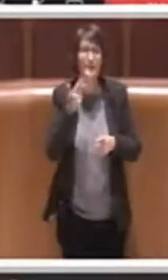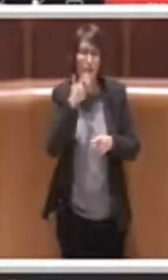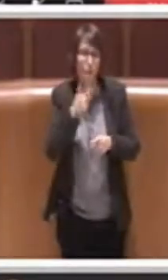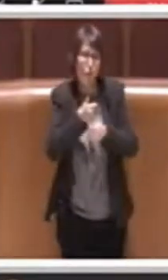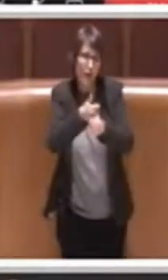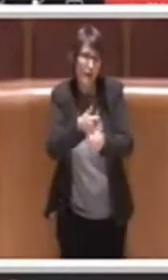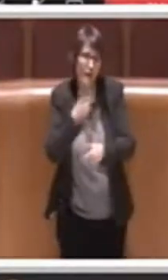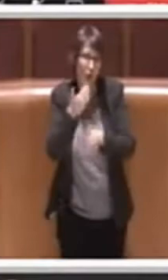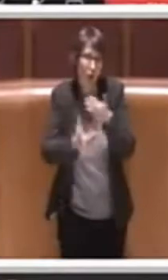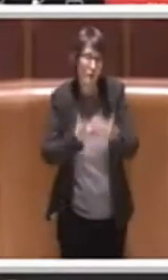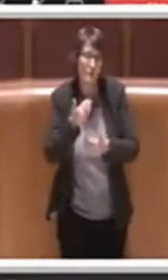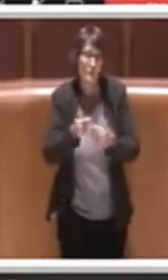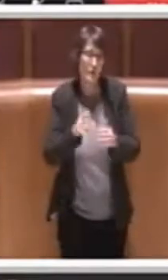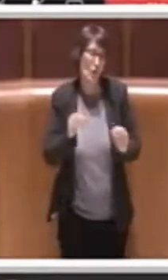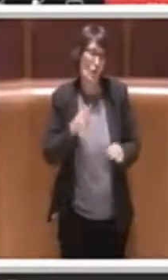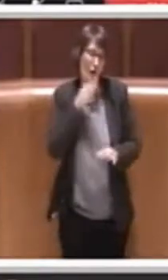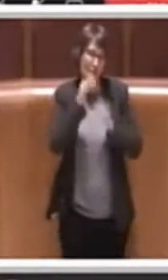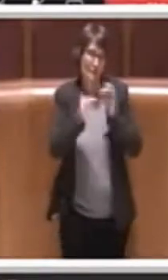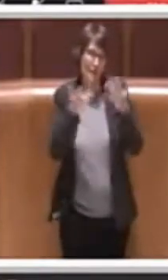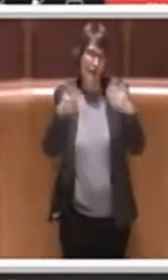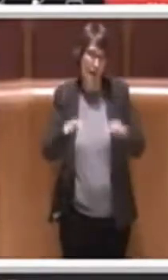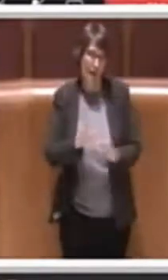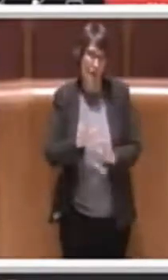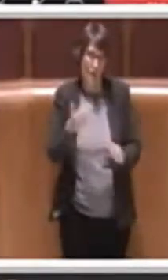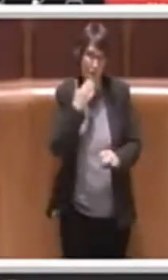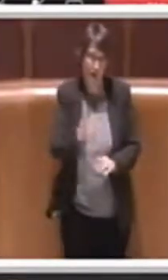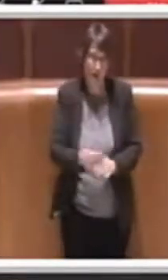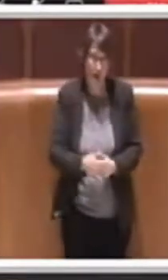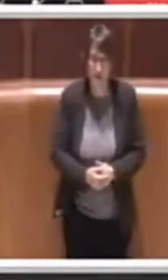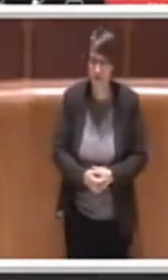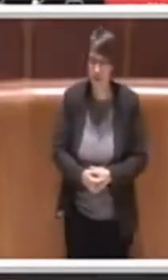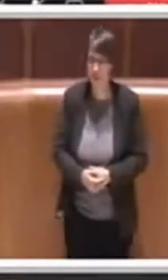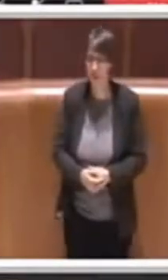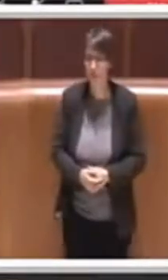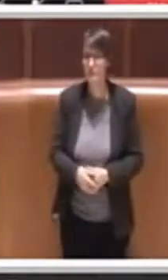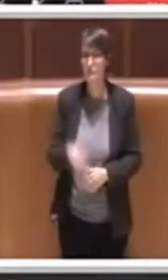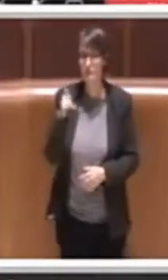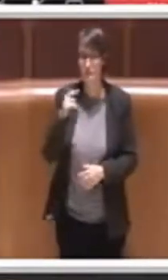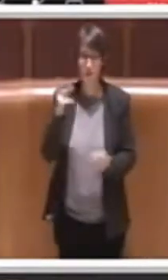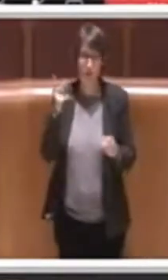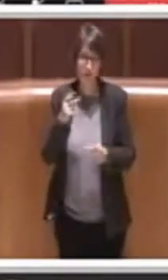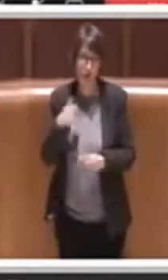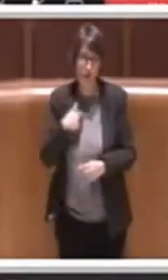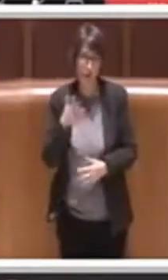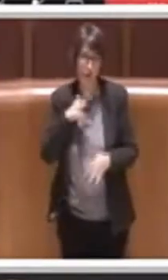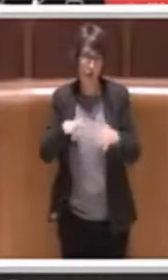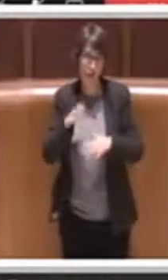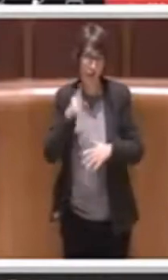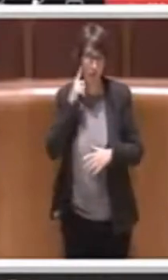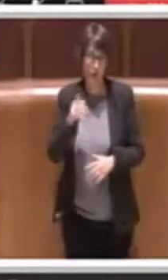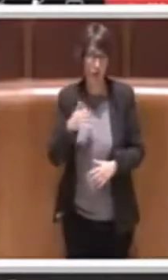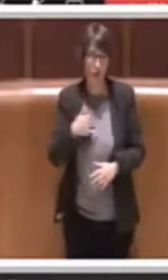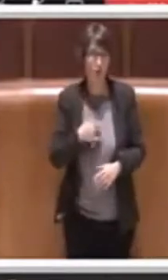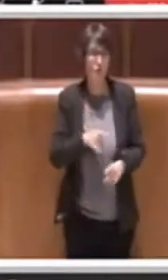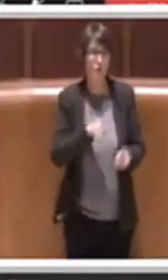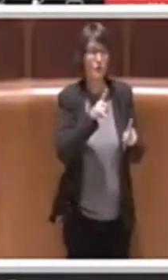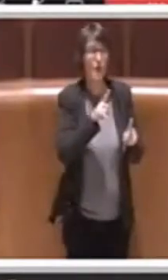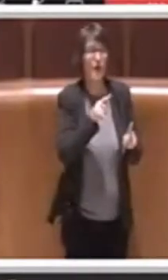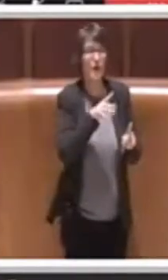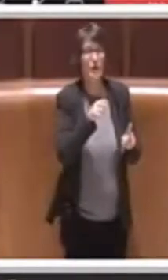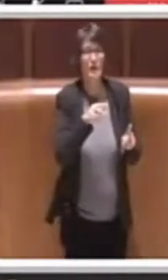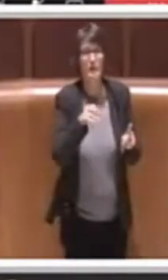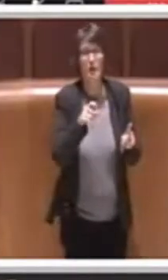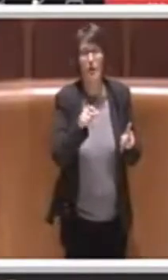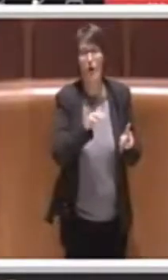ringrazio. Ecco, però io non ho questa informazione. Sannola è precisare ulteriormente, facciamo